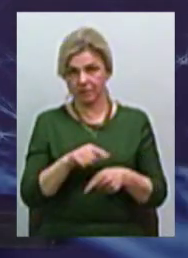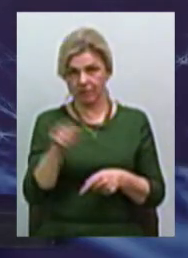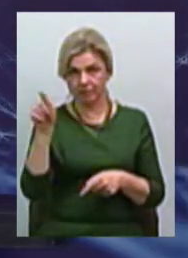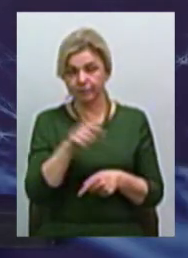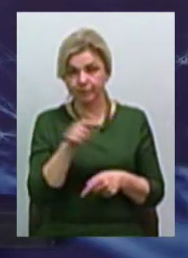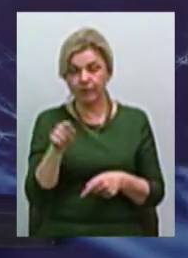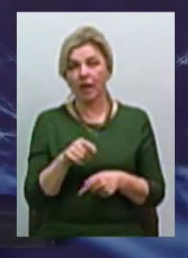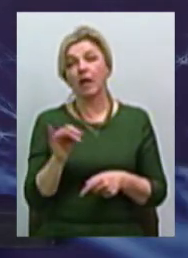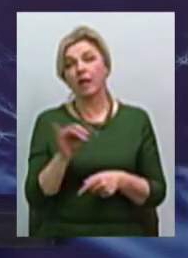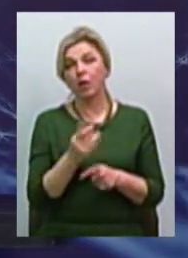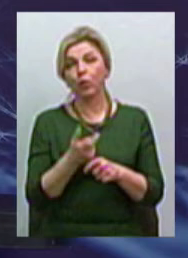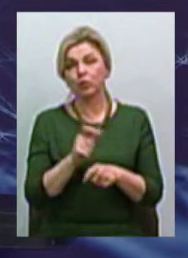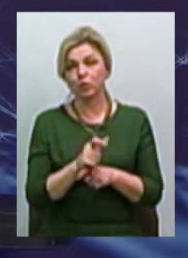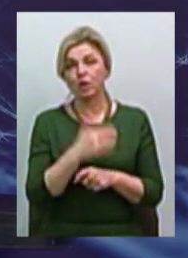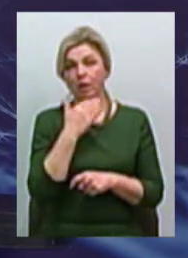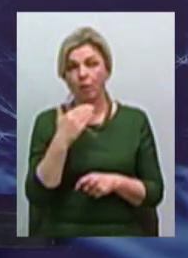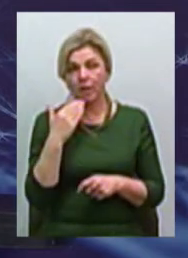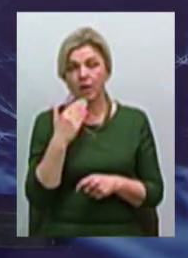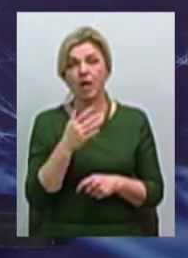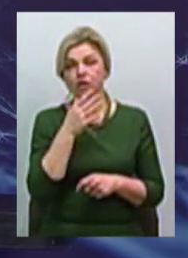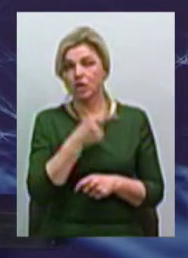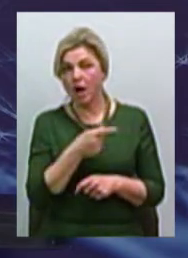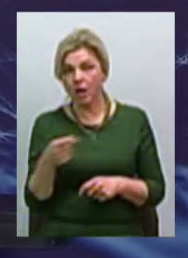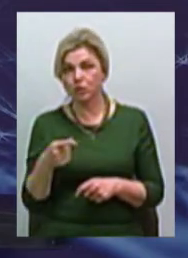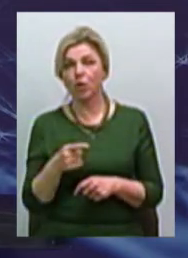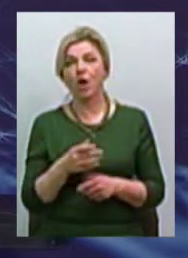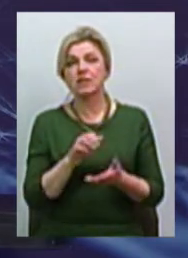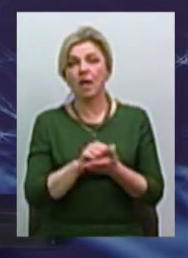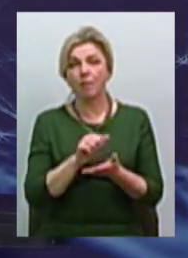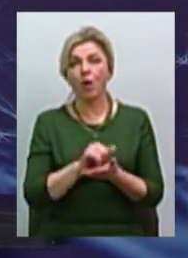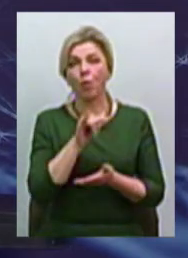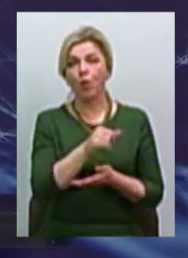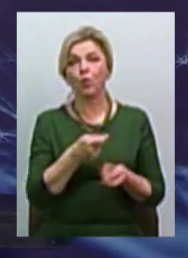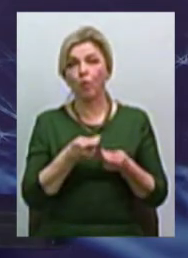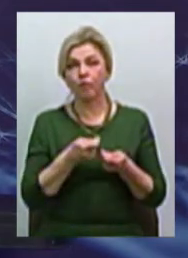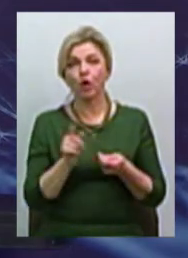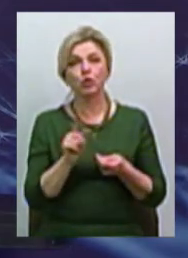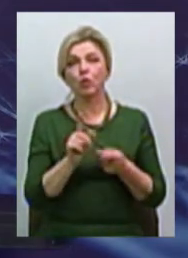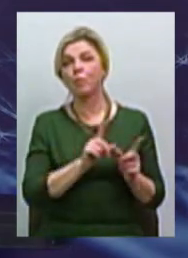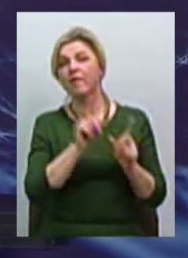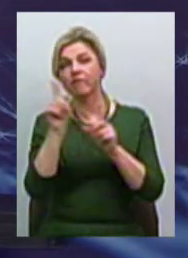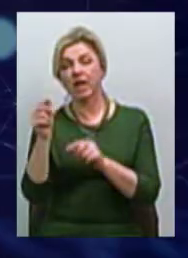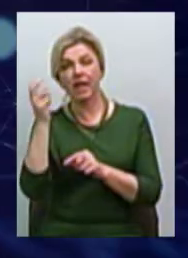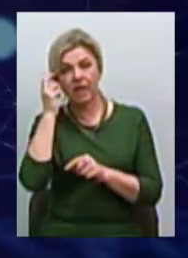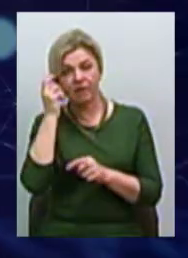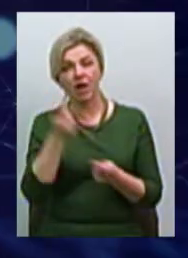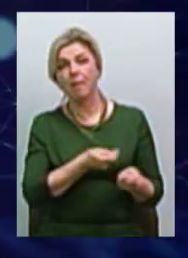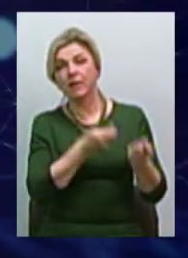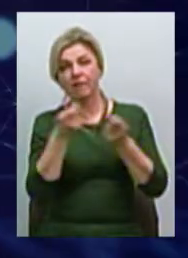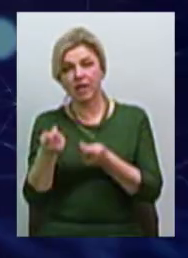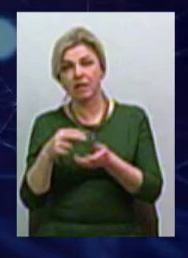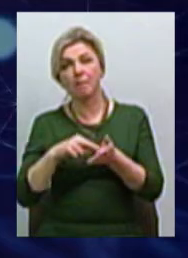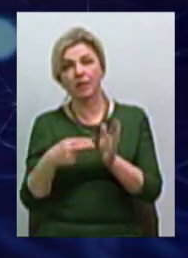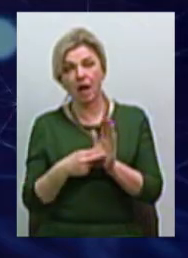Дуже велику кількість часу займають у керівника, щоб поїхати в Київ, довести плани, що дійсно